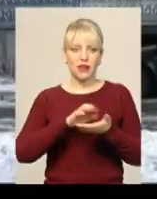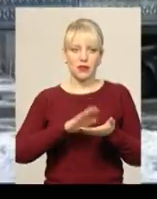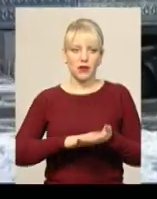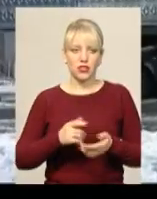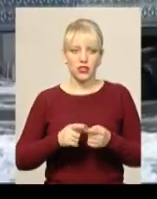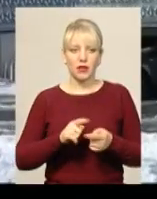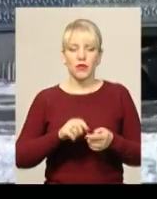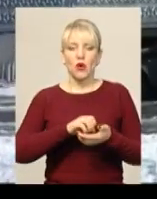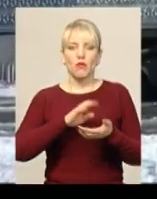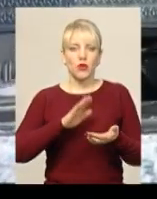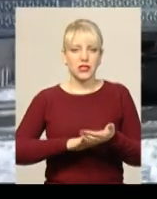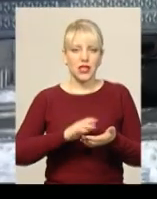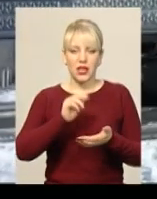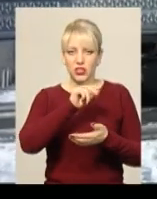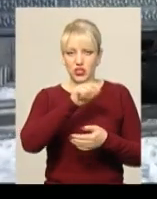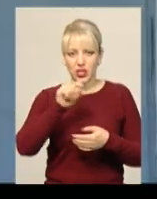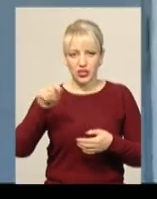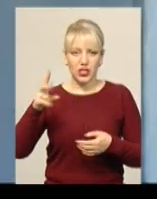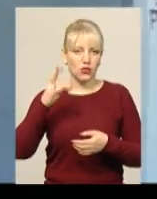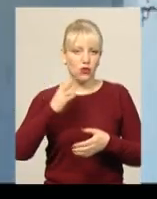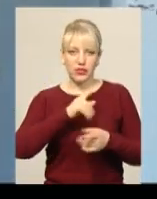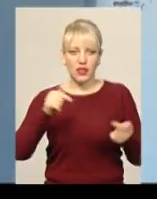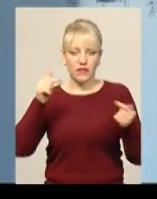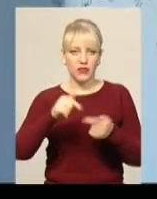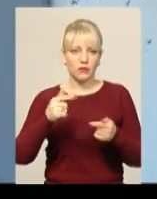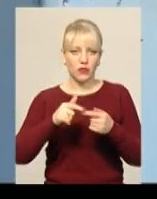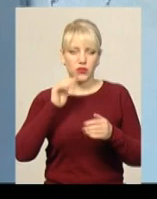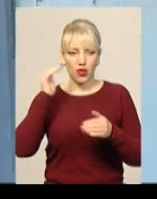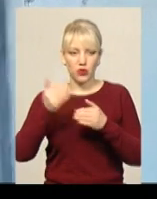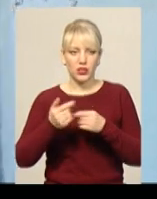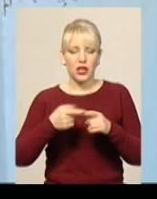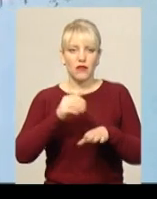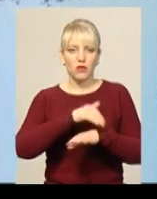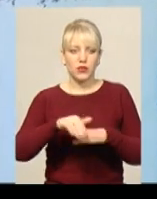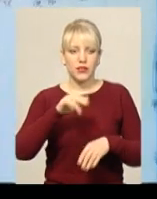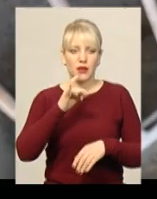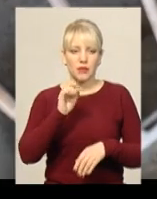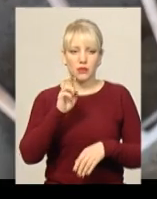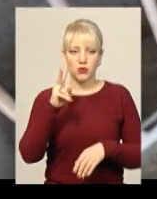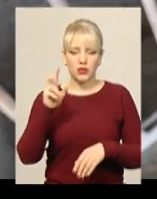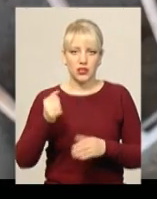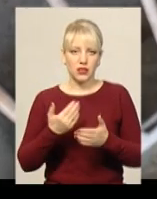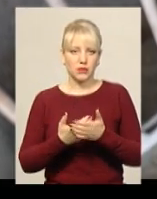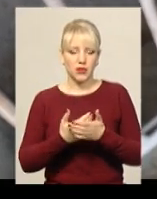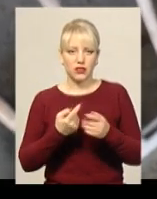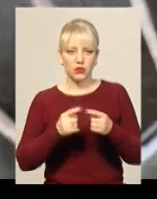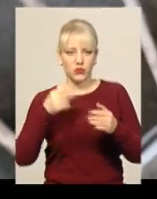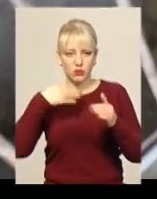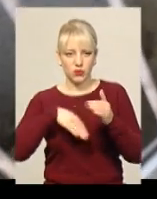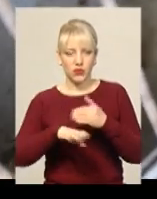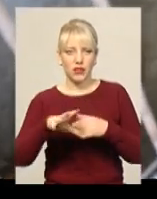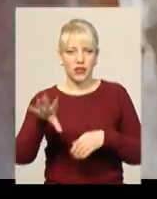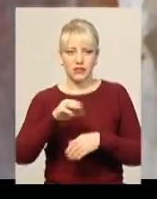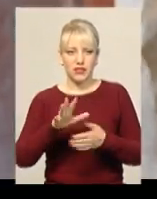Позначені, але не відповідають критеріям укриття підвали панельних будинків на Прибузькій. Приміром, ось у цьому підземелі всі